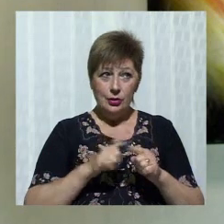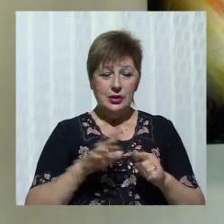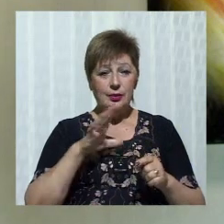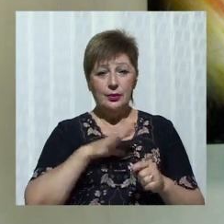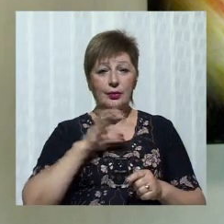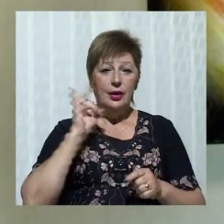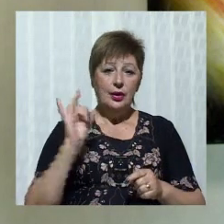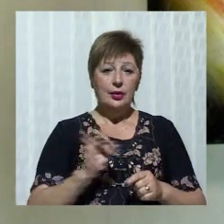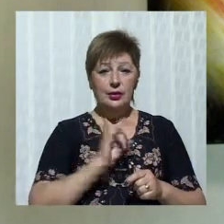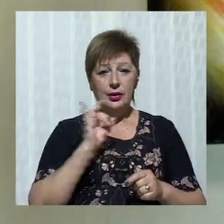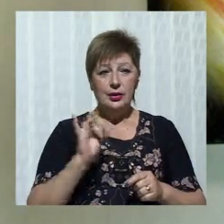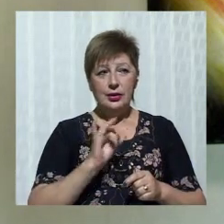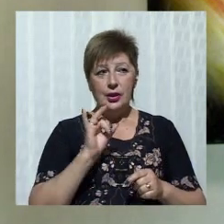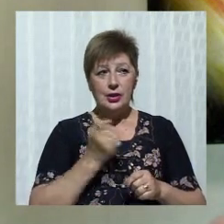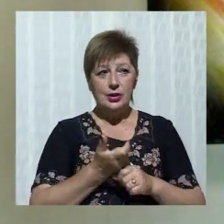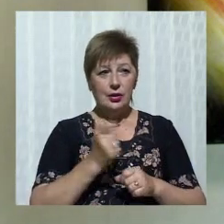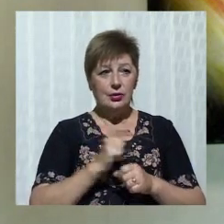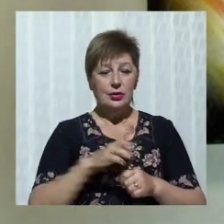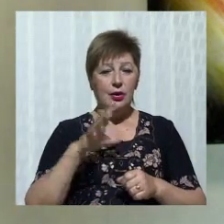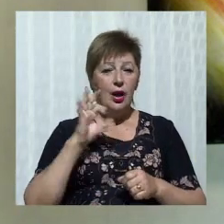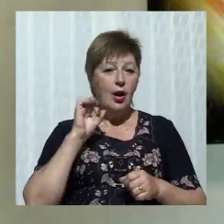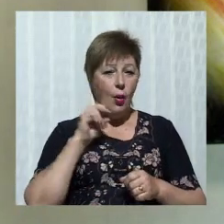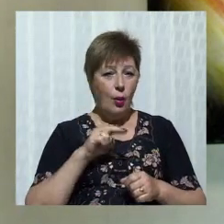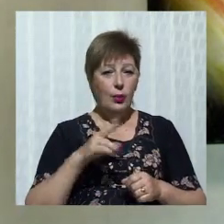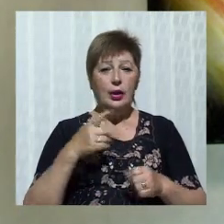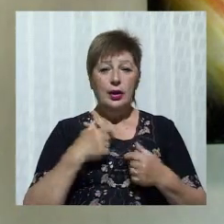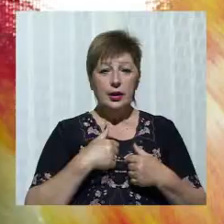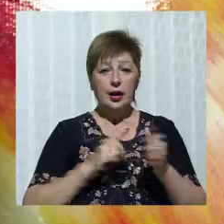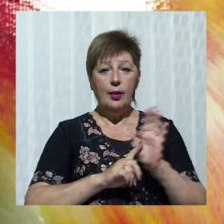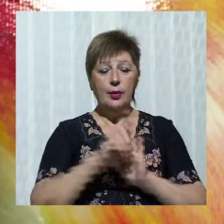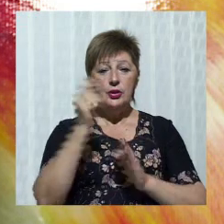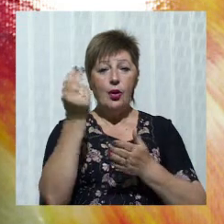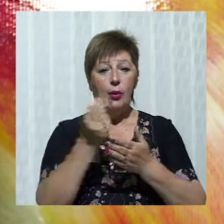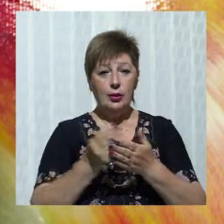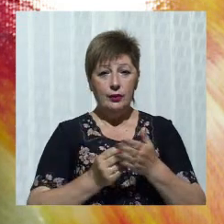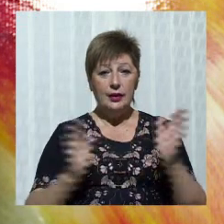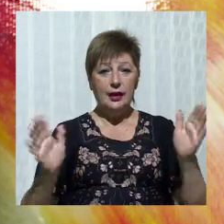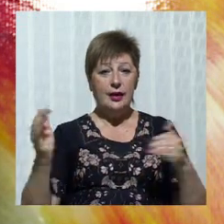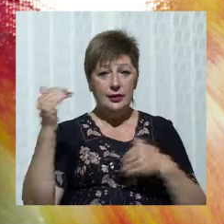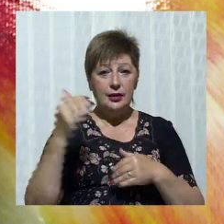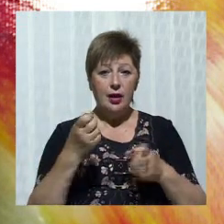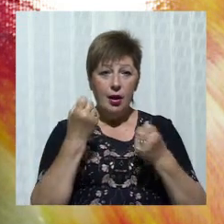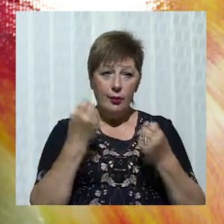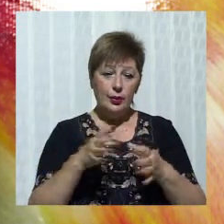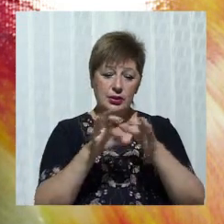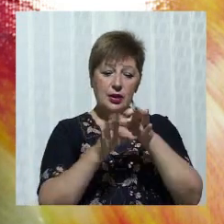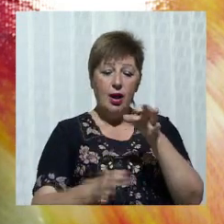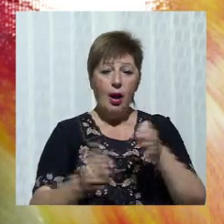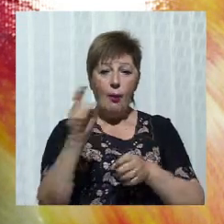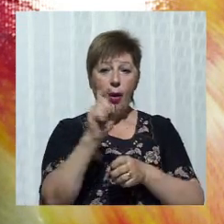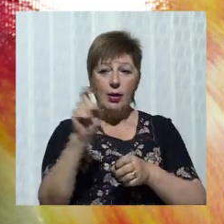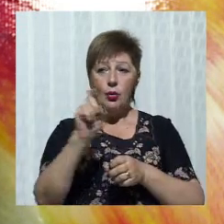опит. І я почав малювати картини. Це просто малювання балончиками на